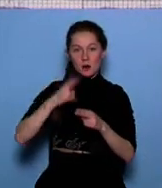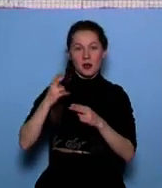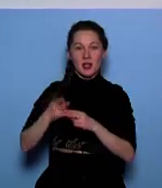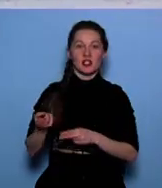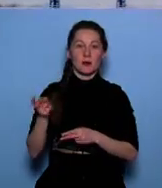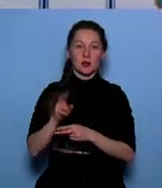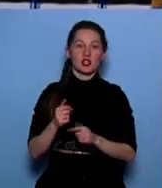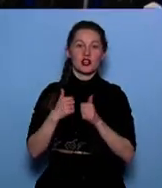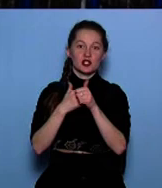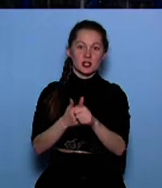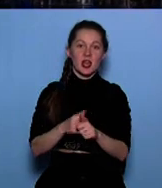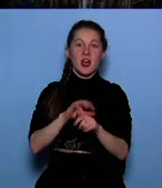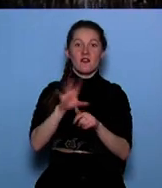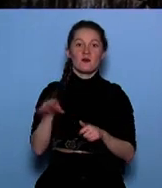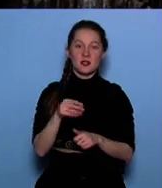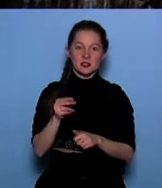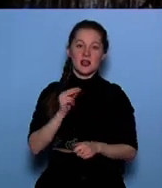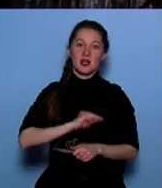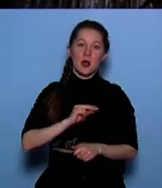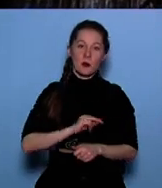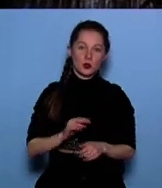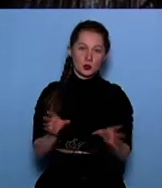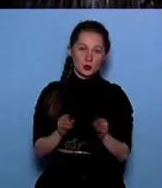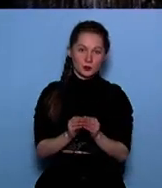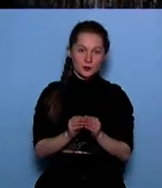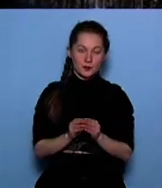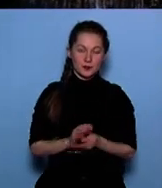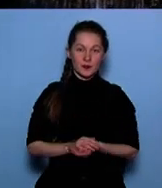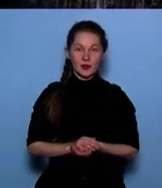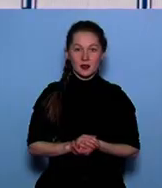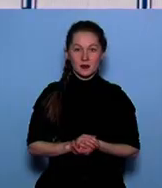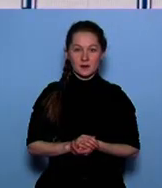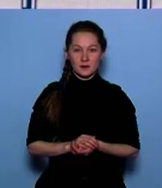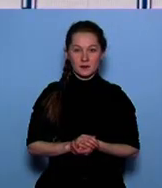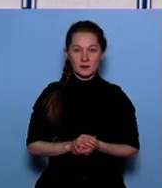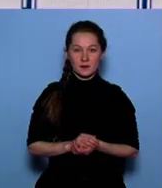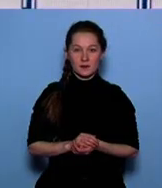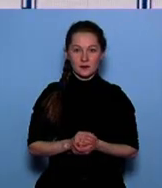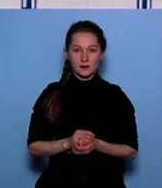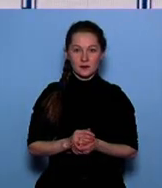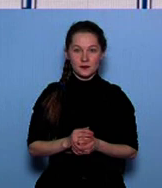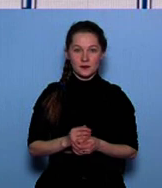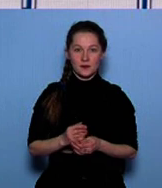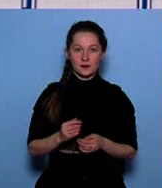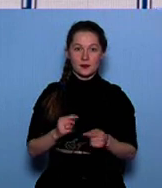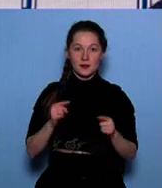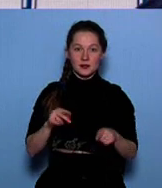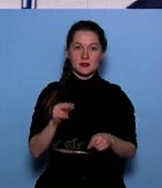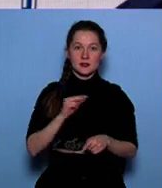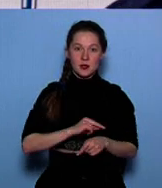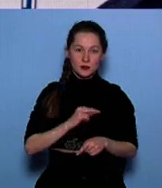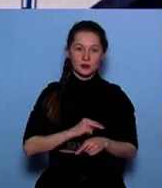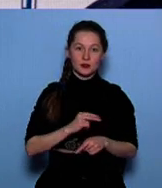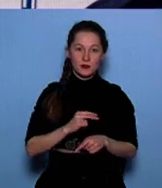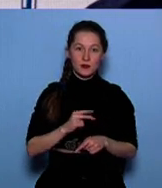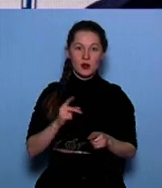Андрей. Оба трудятся трубопроводчиками, линейными. «Чувствуются плечо брата друг другу трудную, когда что где